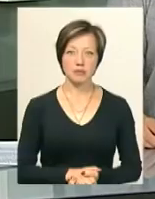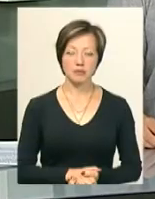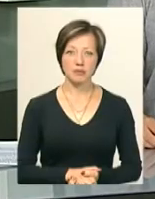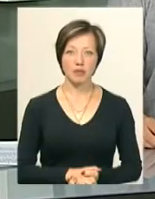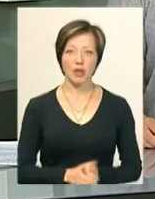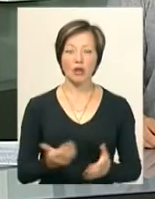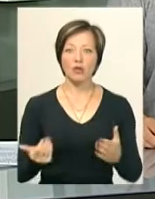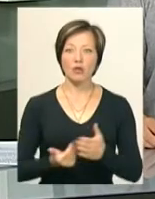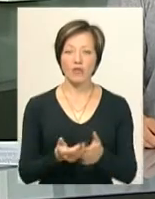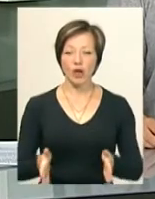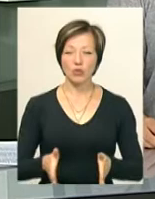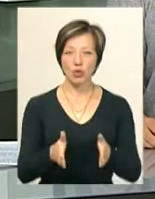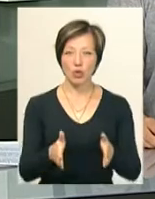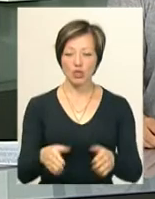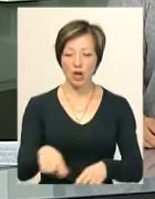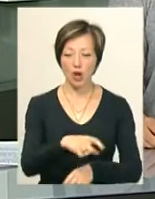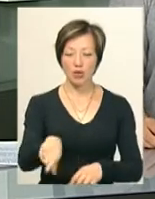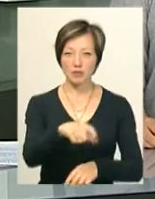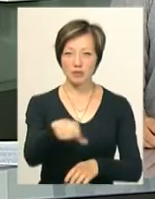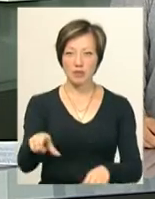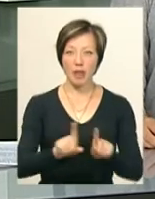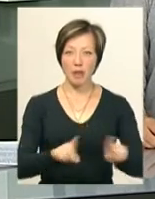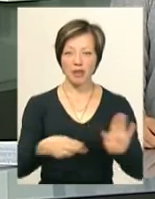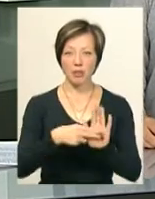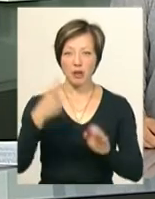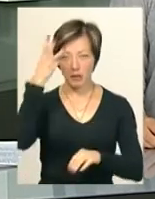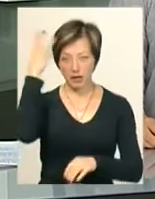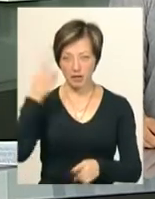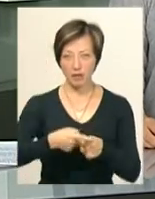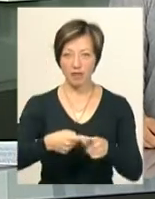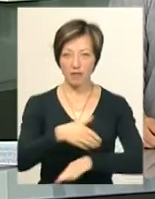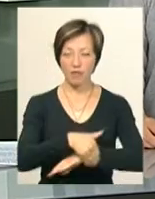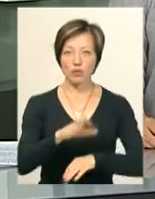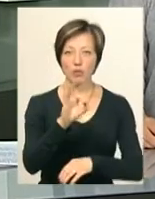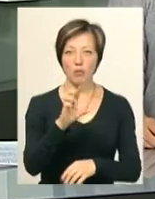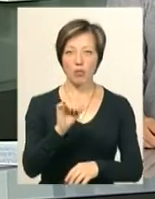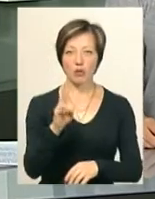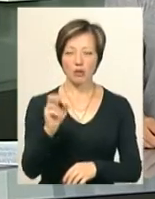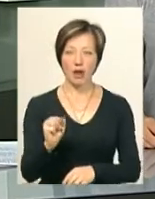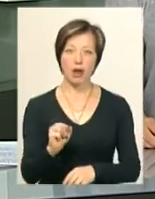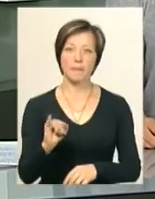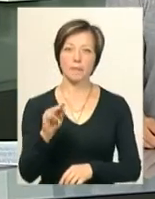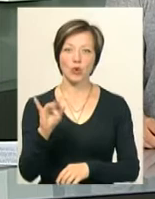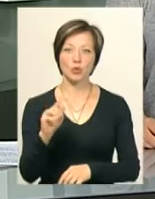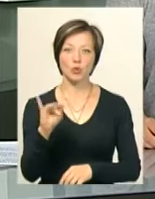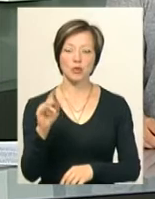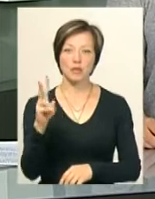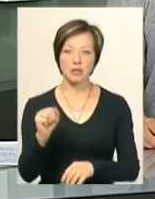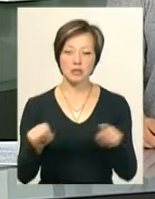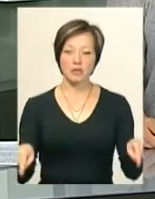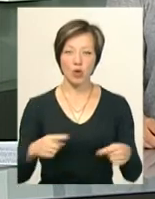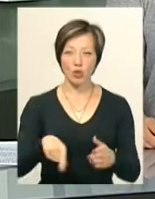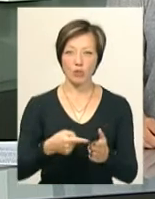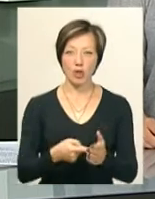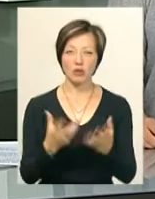Нова дорожня розмітка з елементами логотипу Хмельницького з'явилась на перехресті вулиць Соборної та Проскурівської. Створили її комунальники